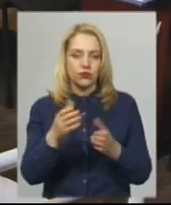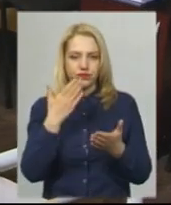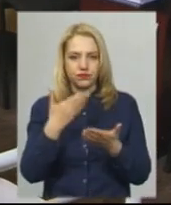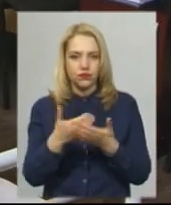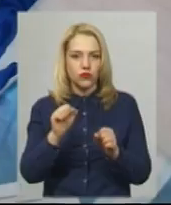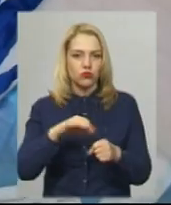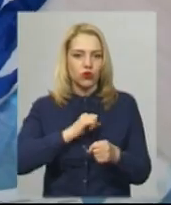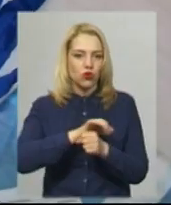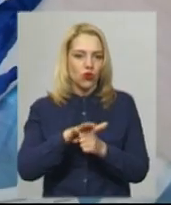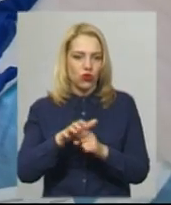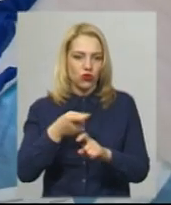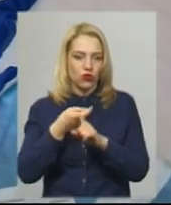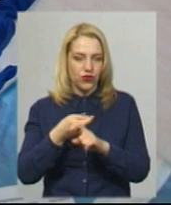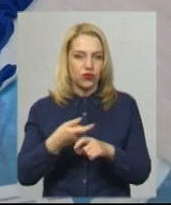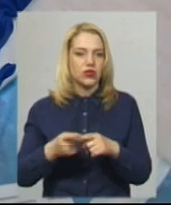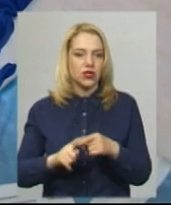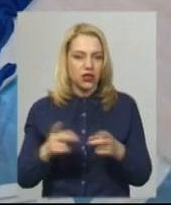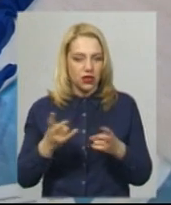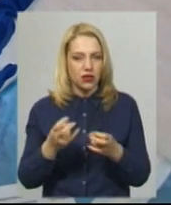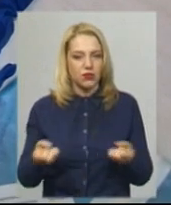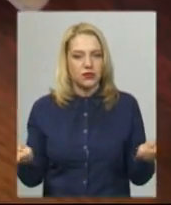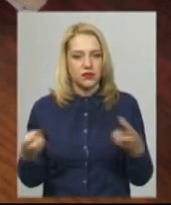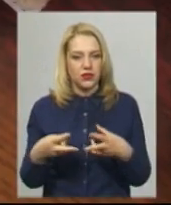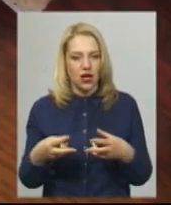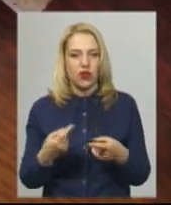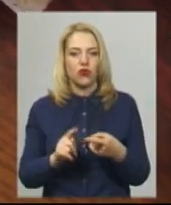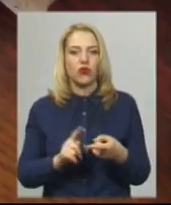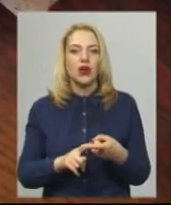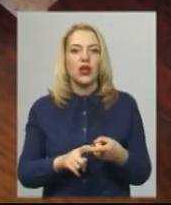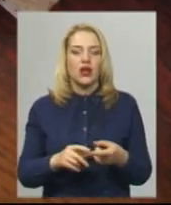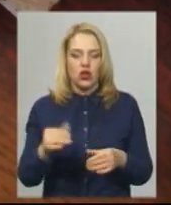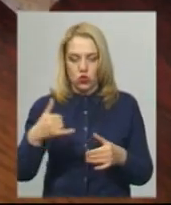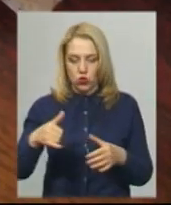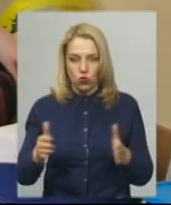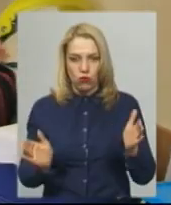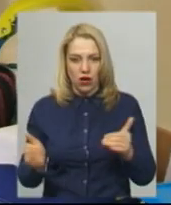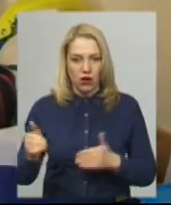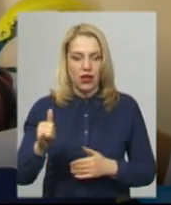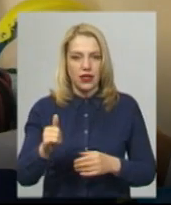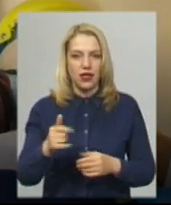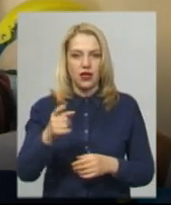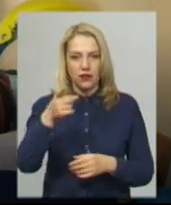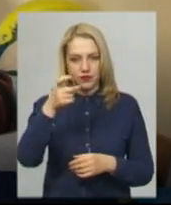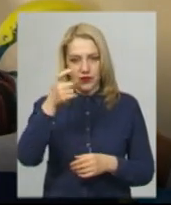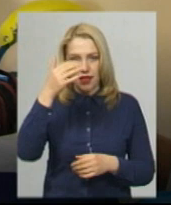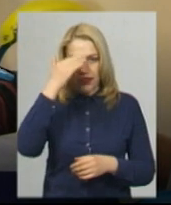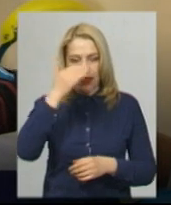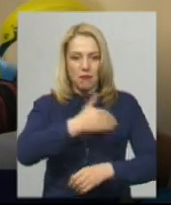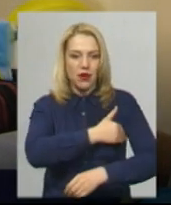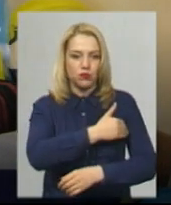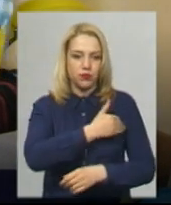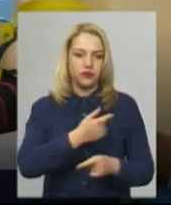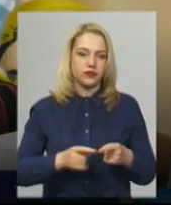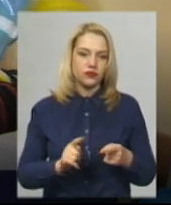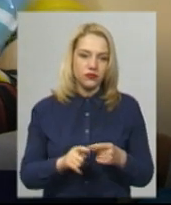спеціально укомплектованою сумкою-укладкою та інфрачервоним термометром, розповідає Вікторія Лукашенко. В сумці-укладки, звідно